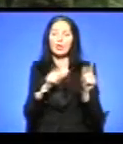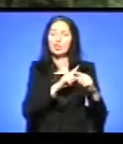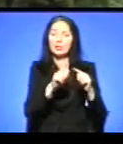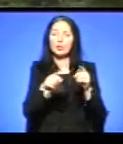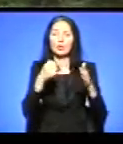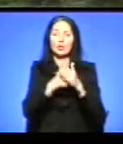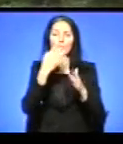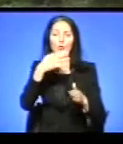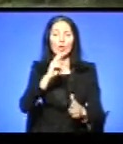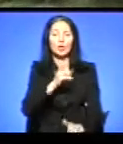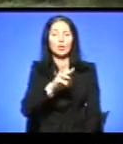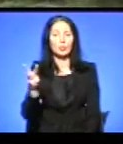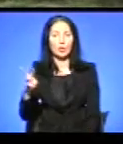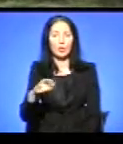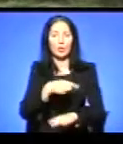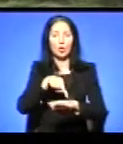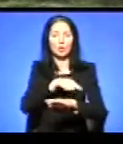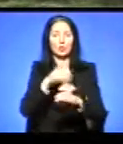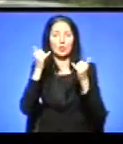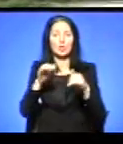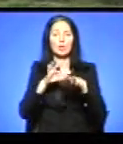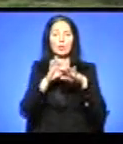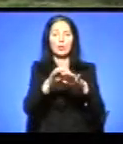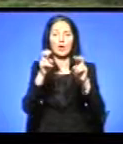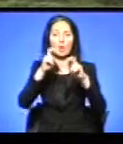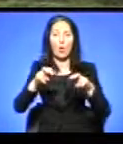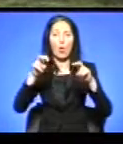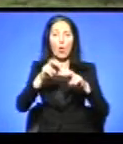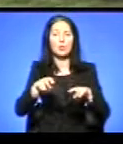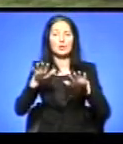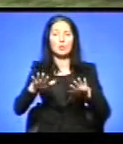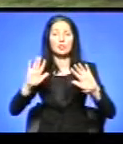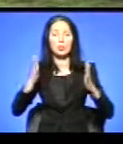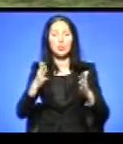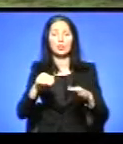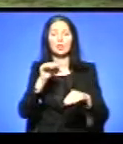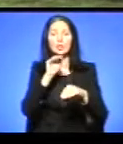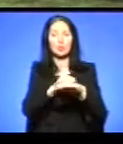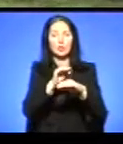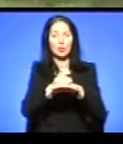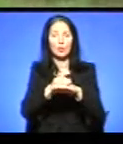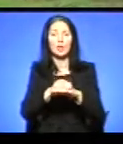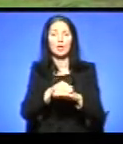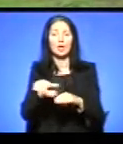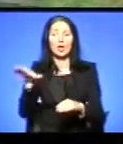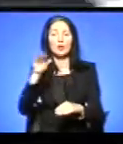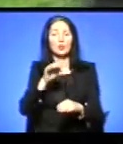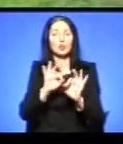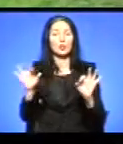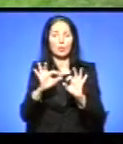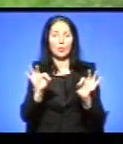Зараз провели огляд місця події, зафіксували всю следову інформацію. Після того,